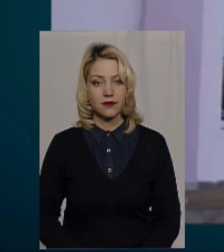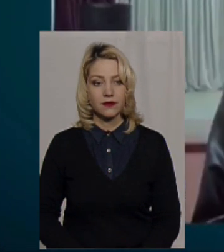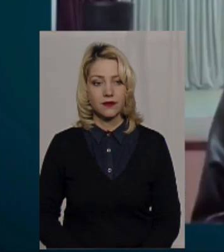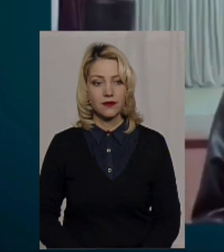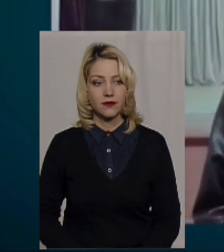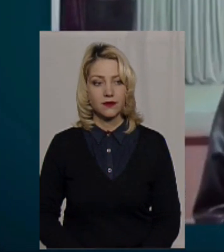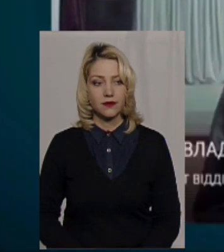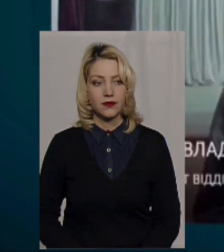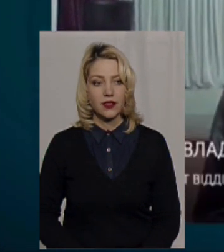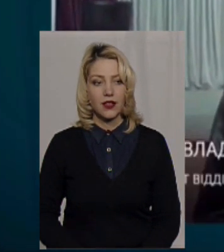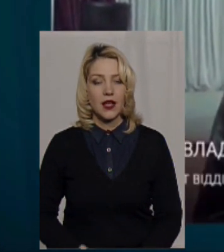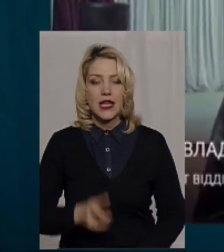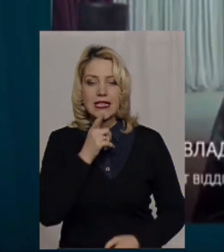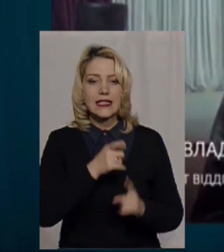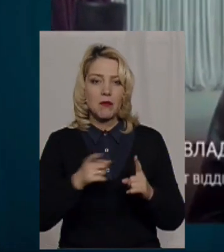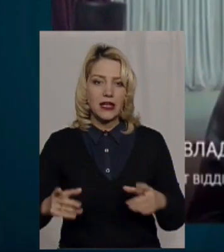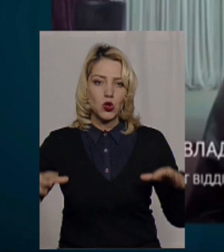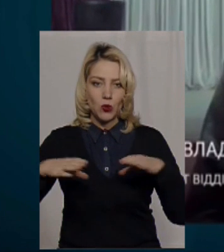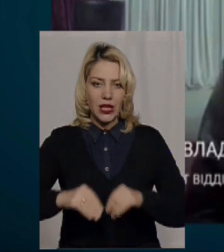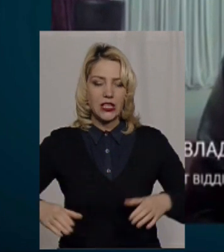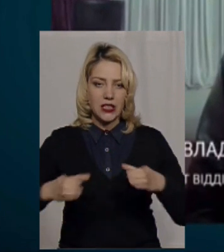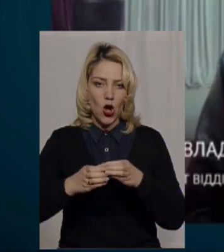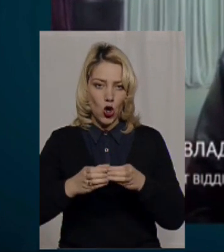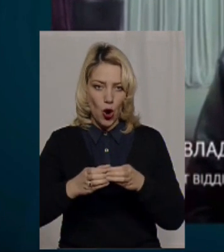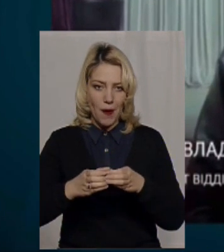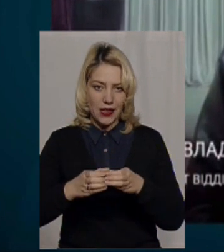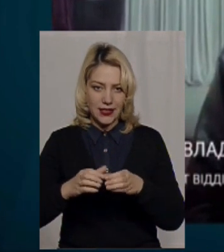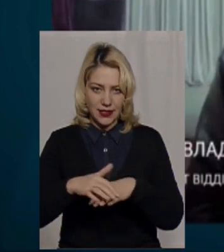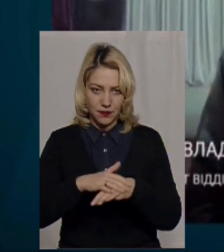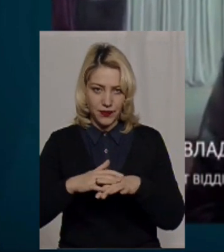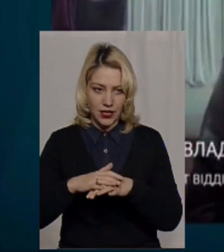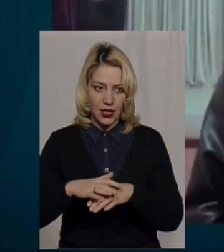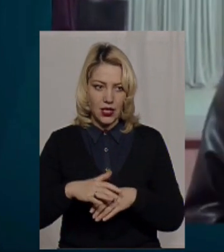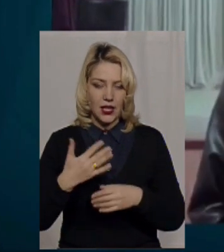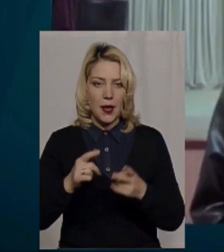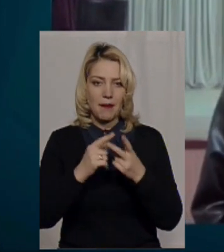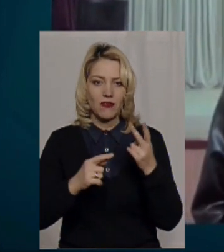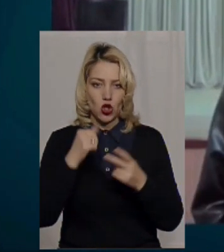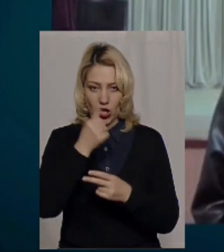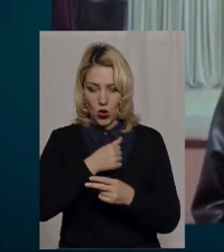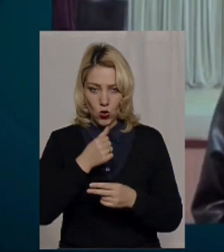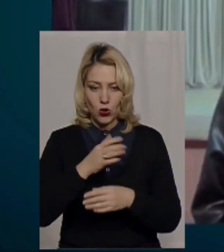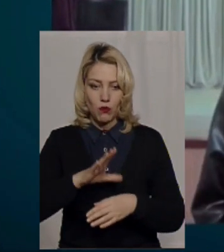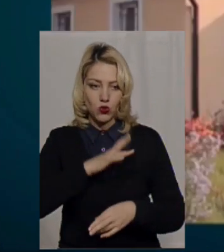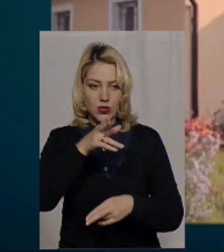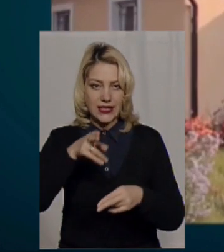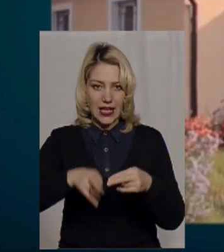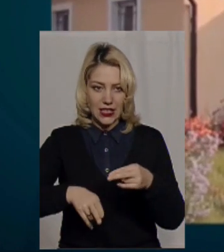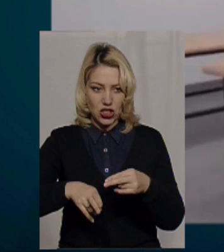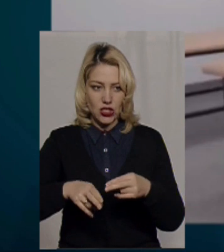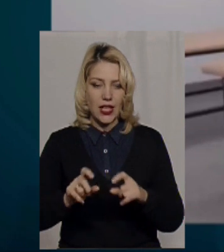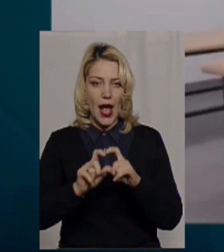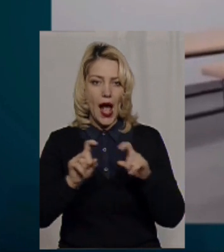За період об'єднання громади, вже прийшло більше півтори року, було закінчено амбулаторія